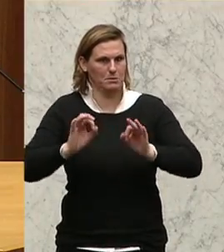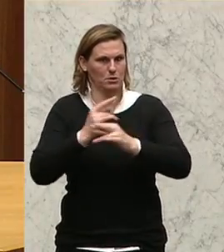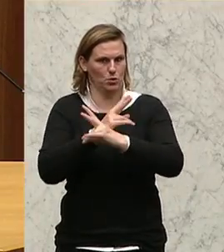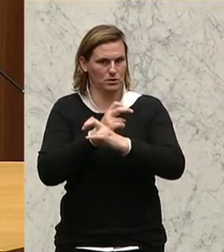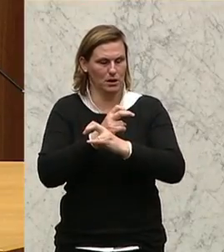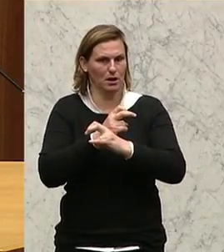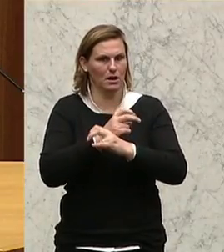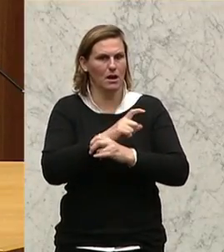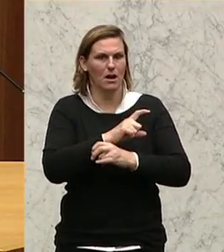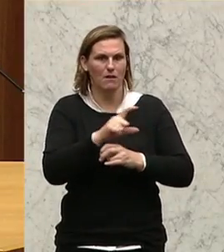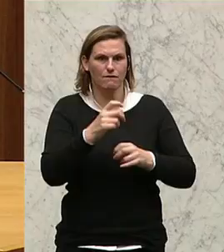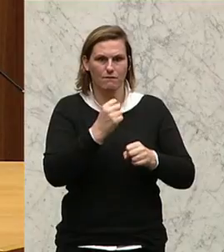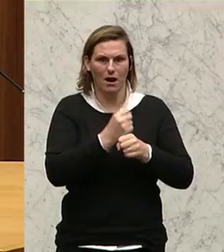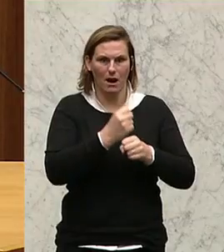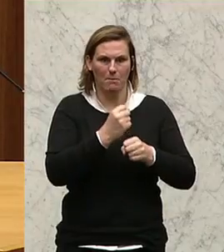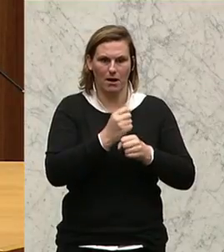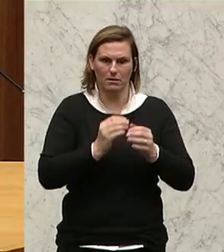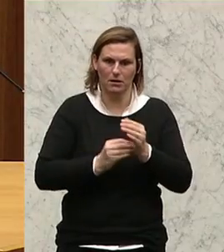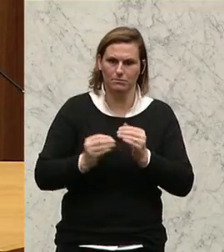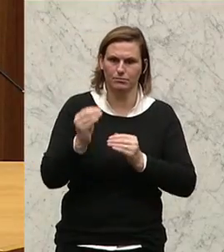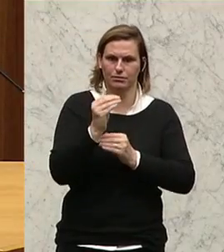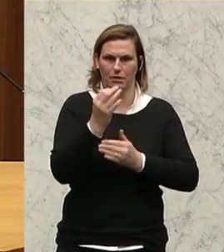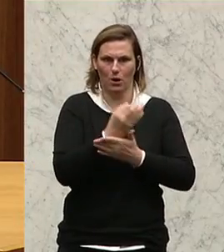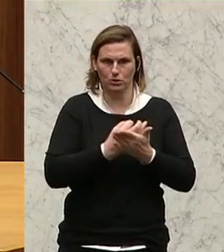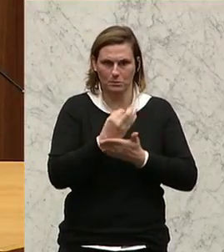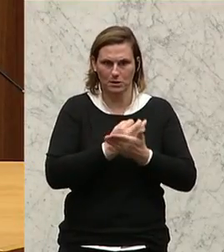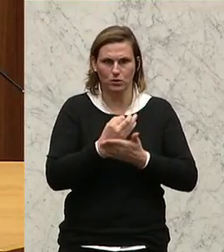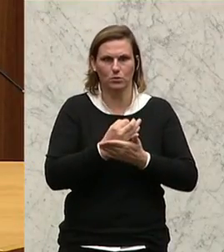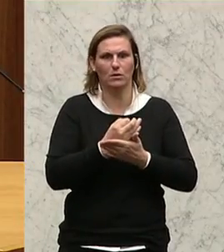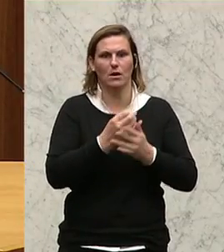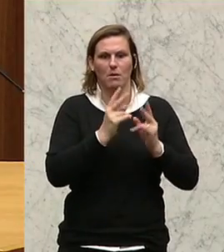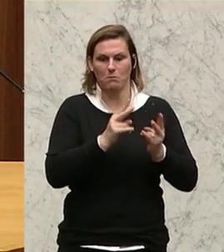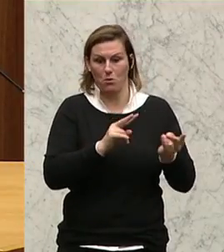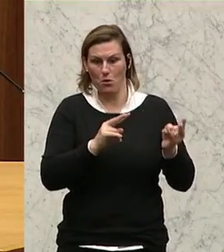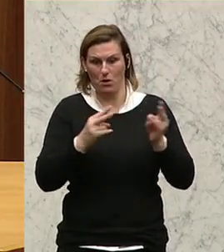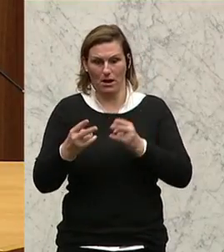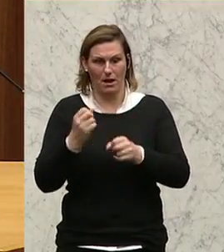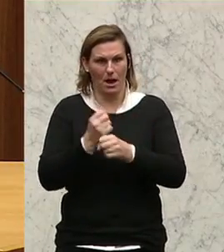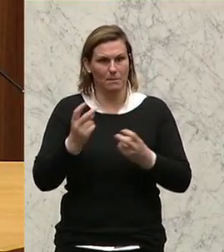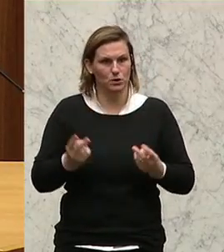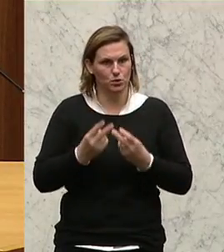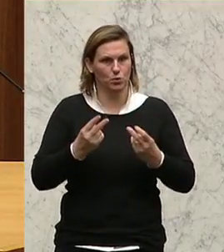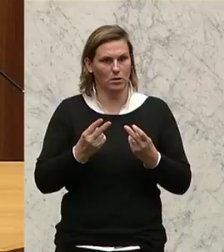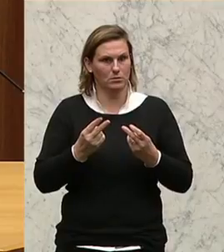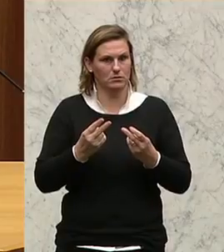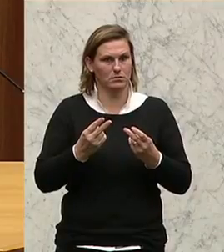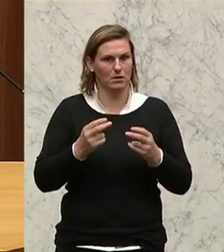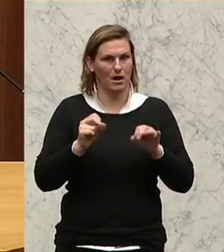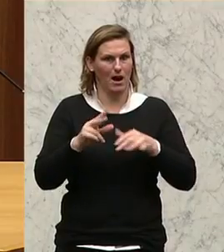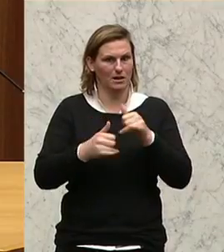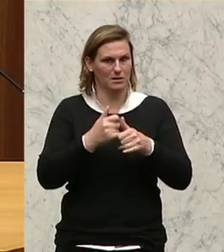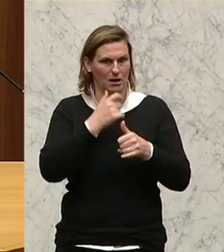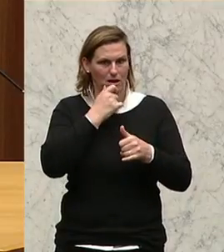Facharbeiterinnen Intensivausbildung auf. Damit ermöglichen wir arbeitssuchenden Jugendlichen, ob den 18. Lebensjahr, auch einen